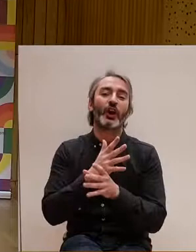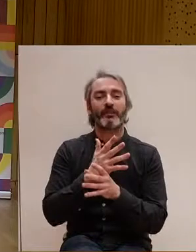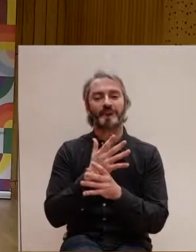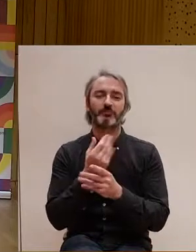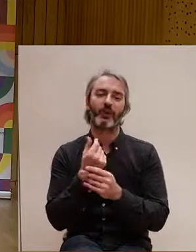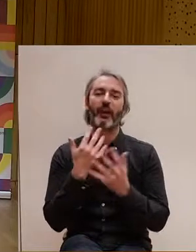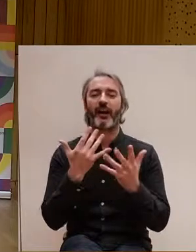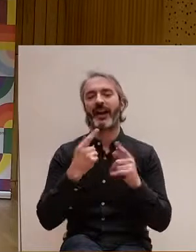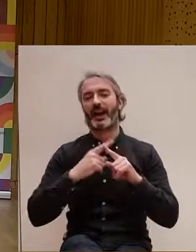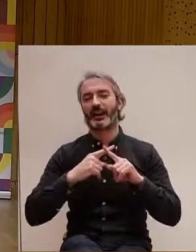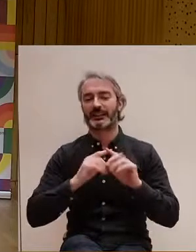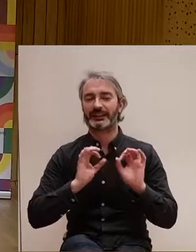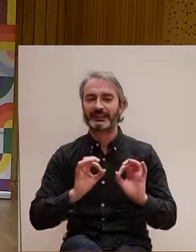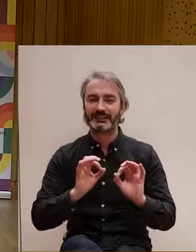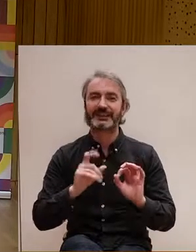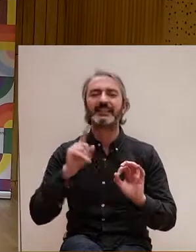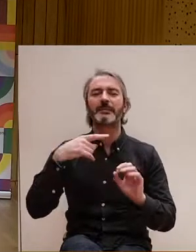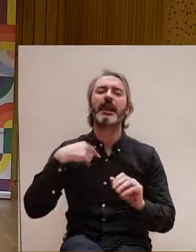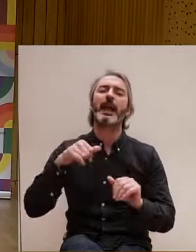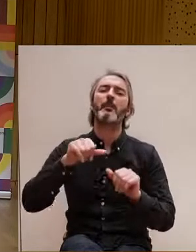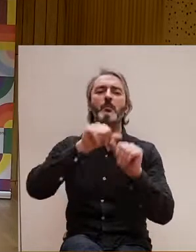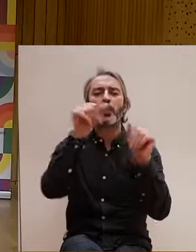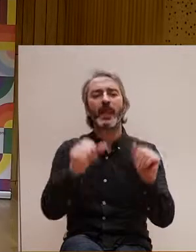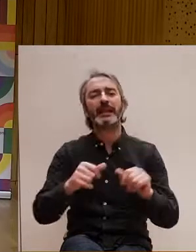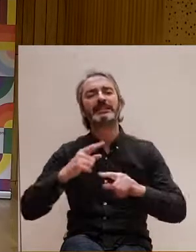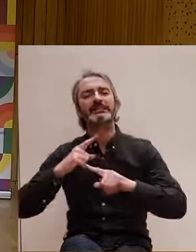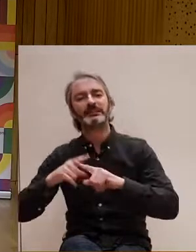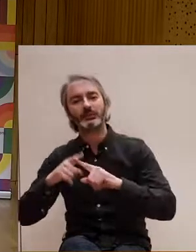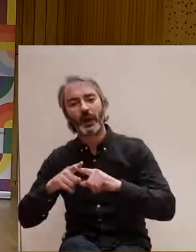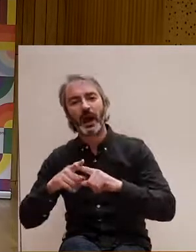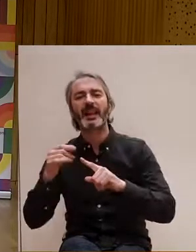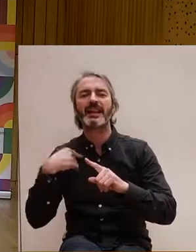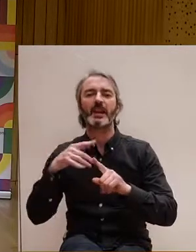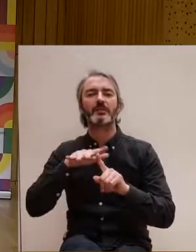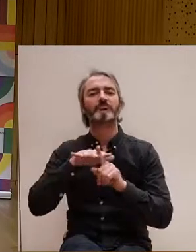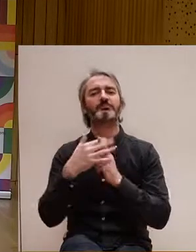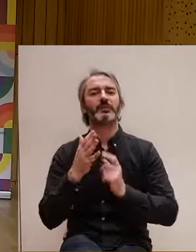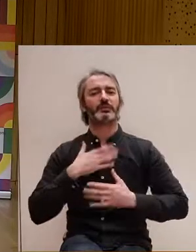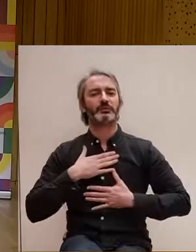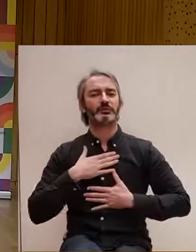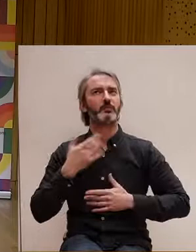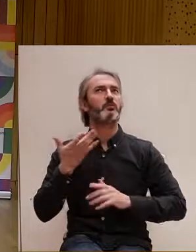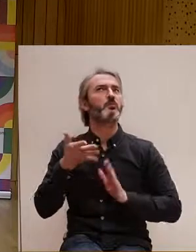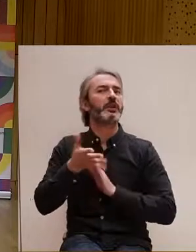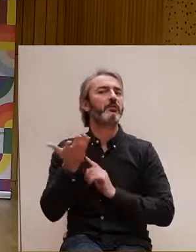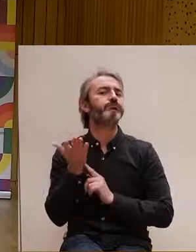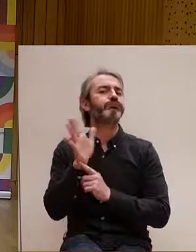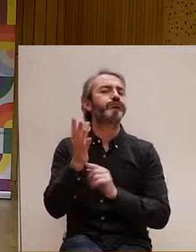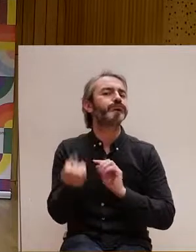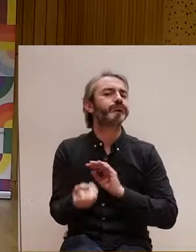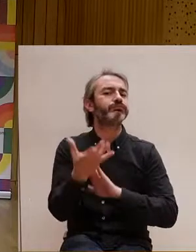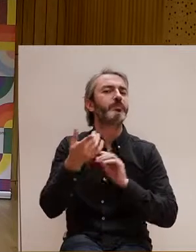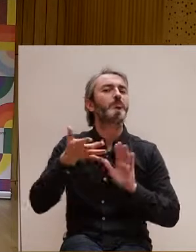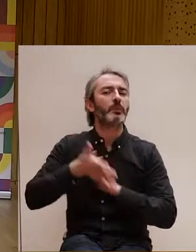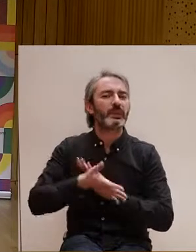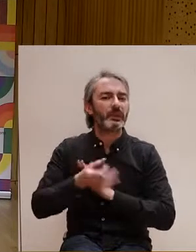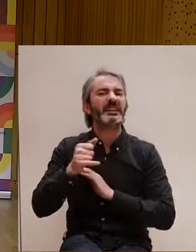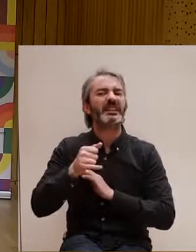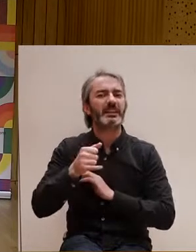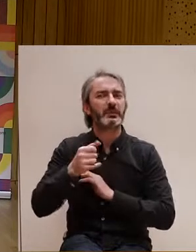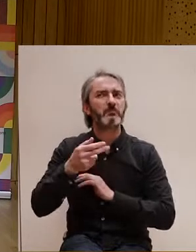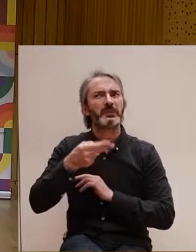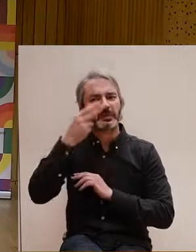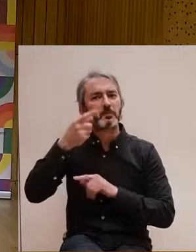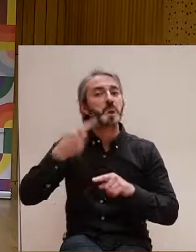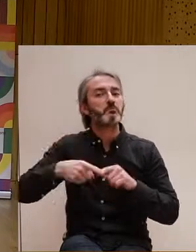per reflexionar una mica sobre el model de sexualitat i en quin context nosaltres plantegem aquesta proposta i perquè creiem que és interessant